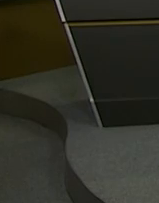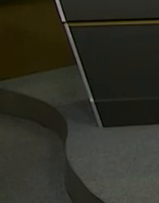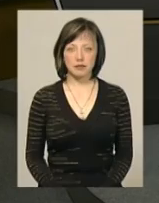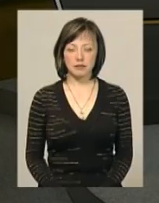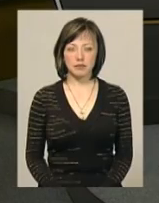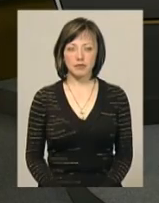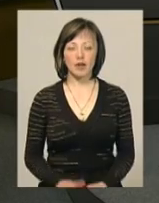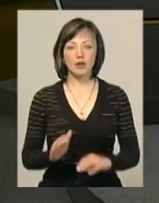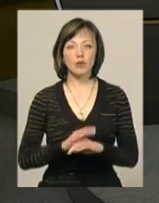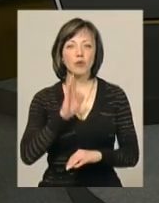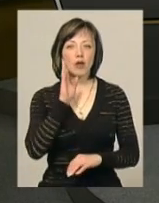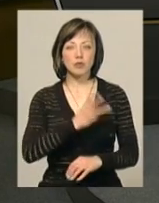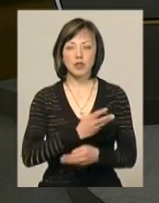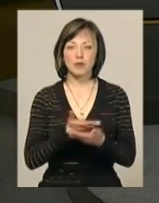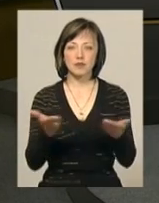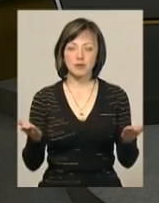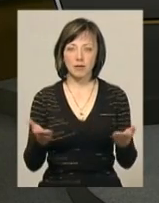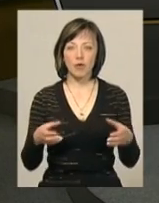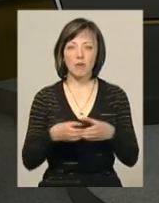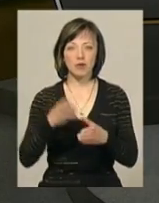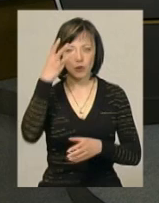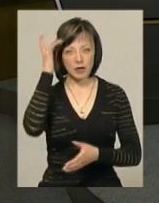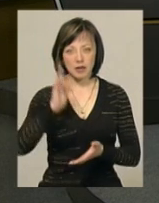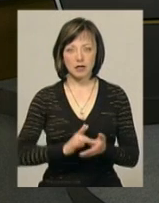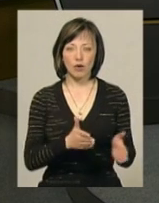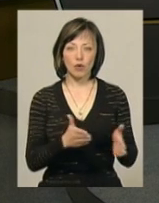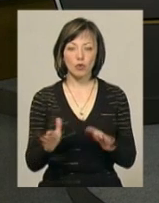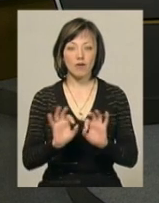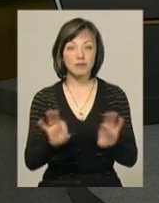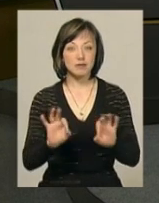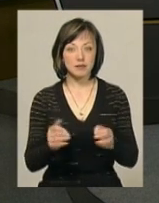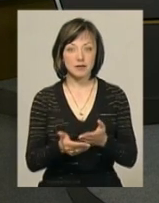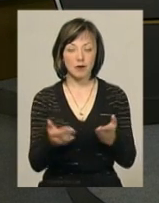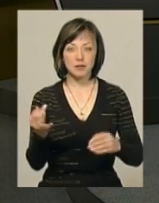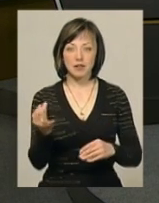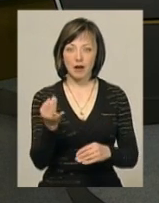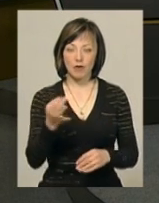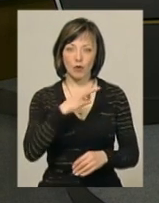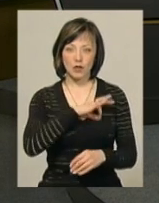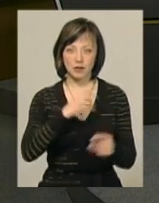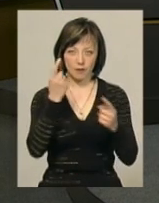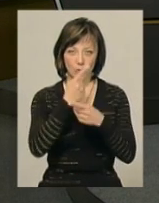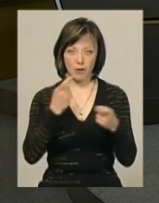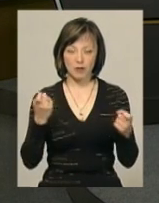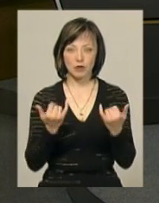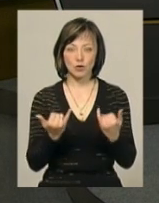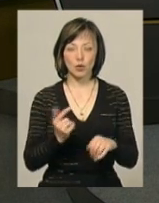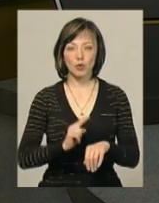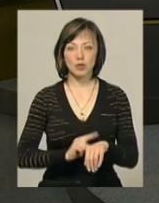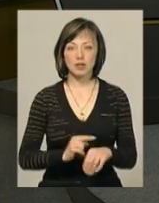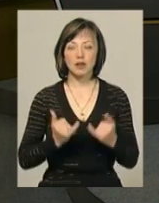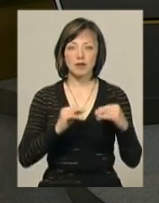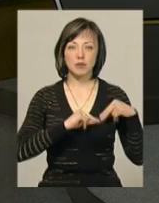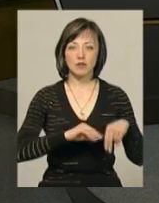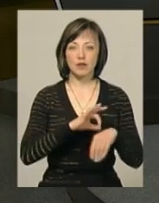Доброго ранку! Бажаємо усім глядачам! Команда «Поділяцентр» вже готова поділитися з вами цікавою і корисною інформацією на цю годину. У